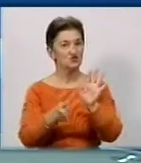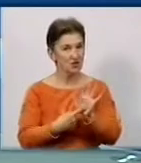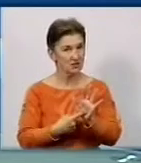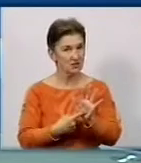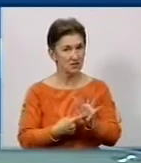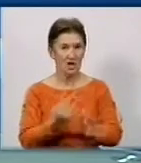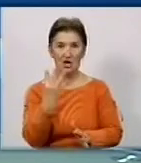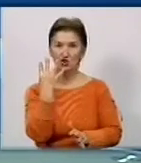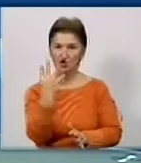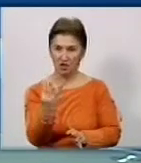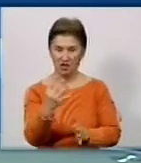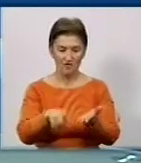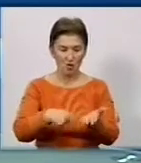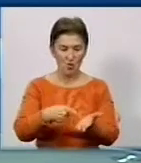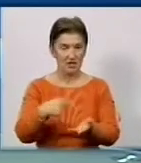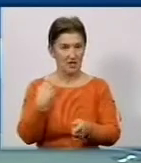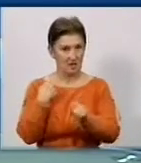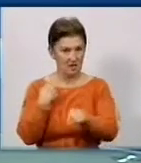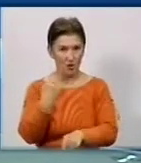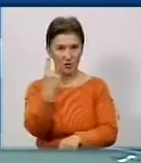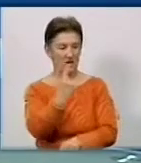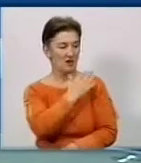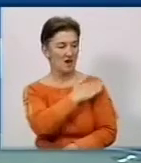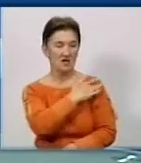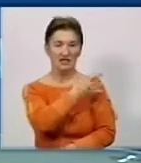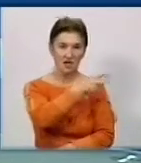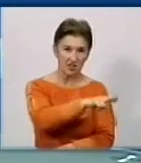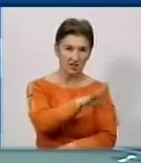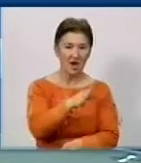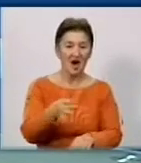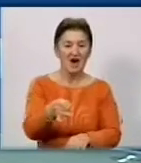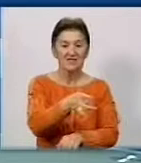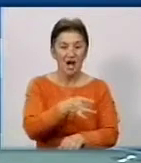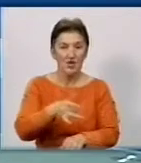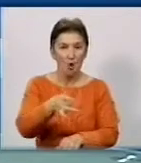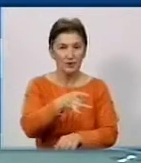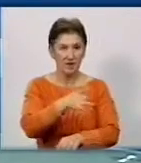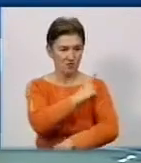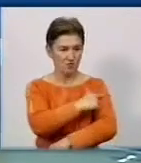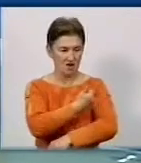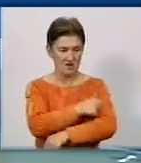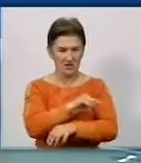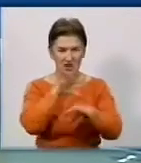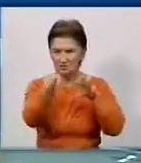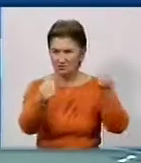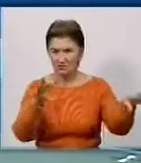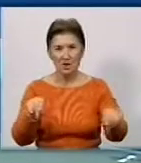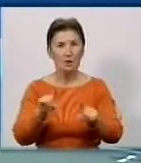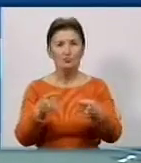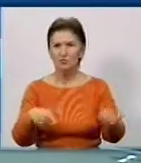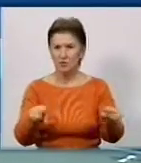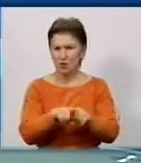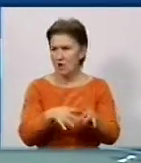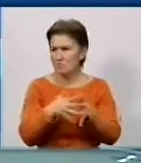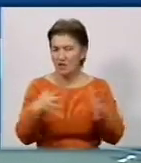Чотири в місті Кіровограді, один в місті Олександрії і в районних лікарствах. Чому именно такий масштабний розброс? Тому